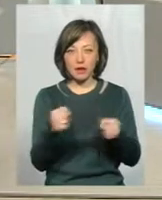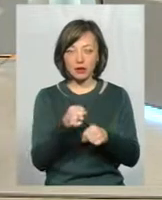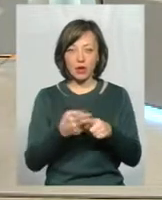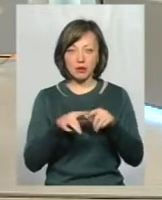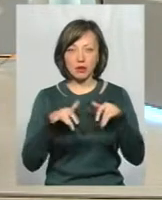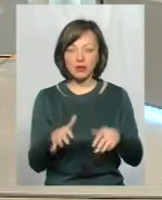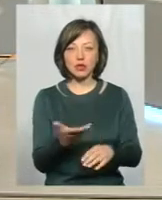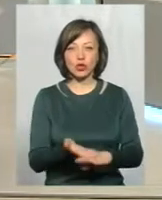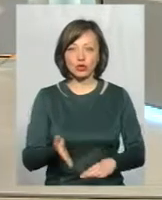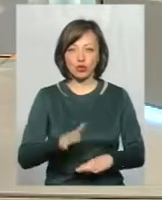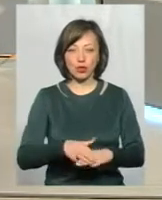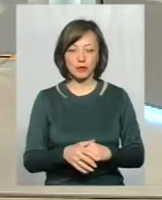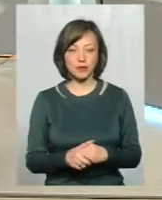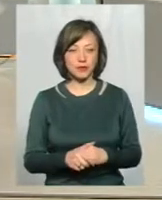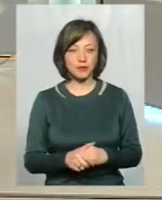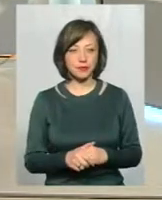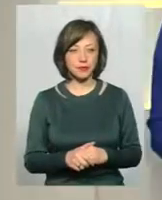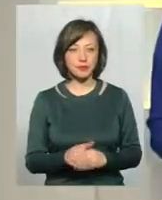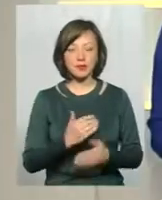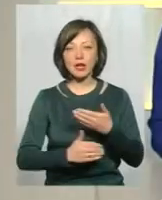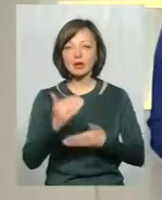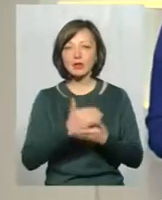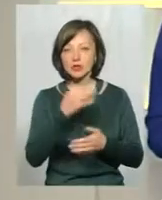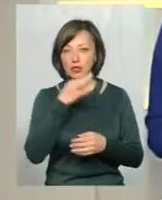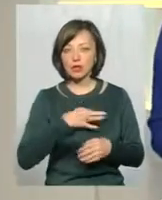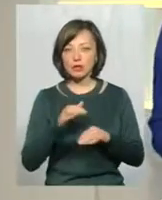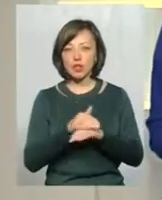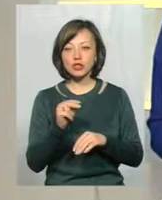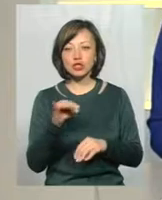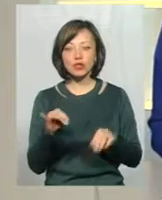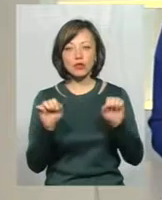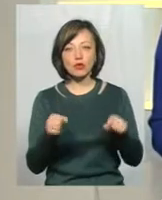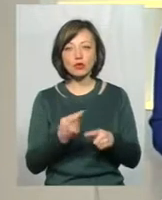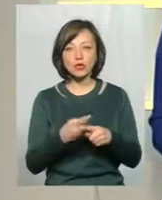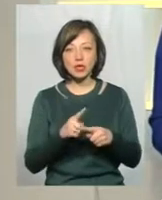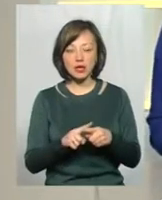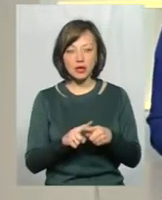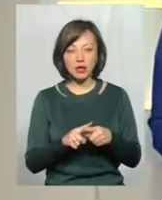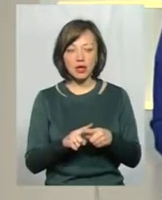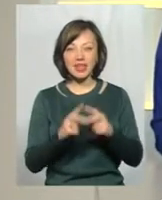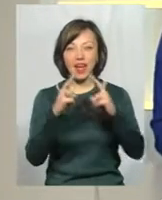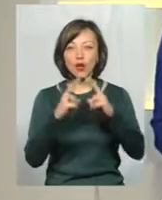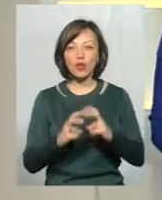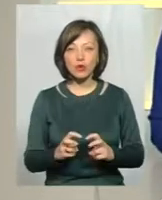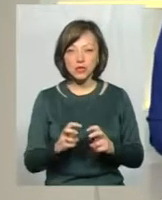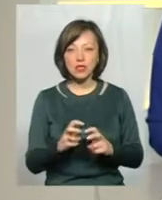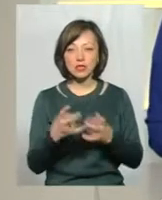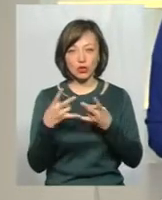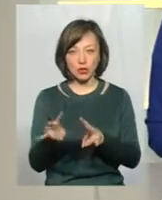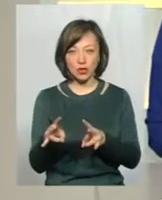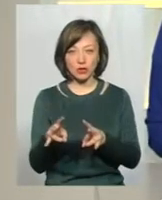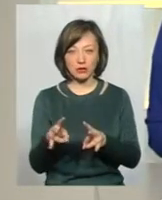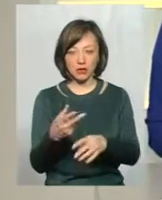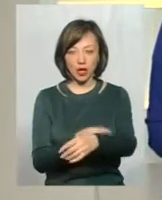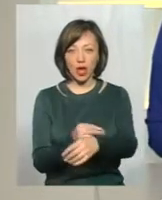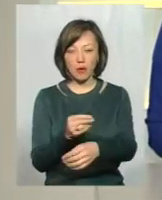процес дуже важливий. І все ж таки на останок, скажіть, будь ласка, чи може ця туберкуліна діагностіка зашкодити дітей?